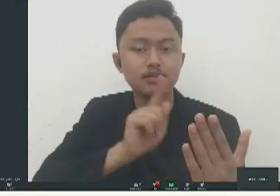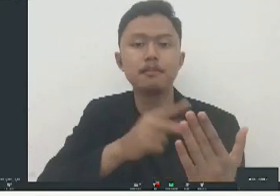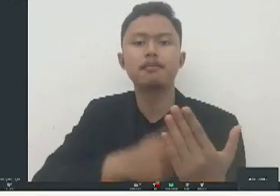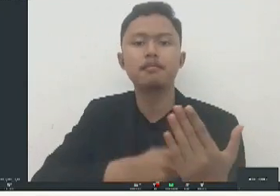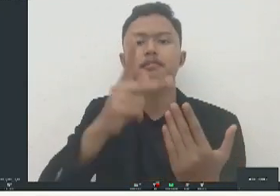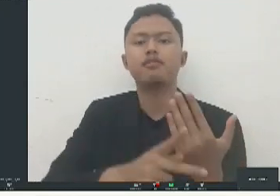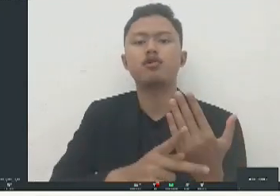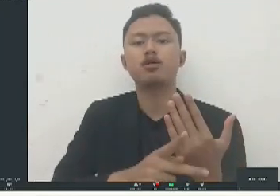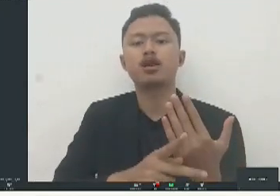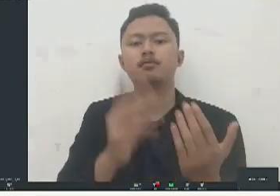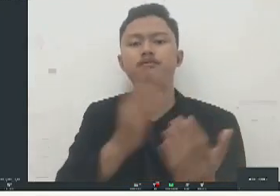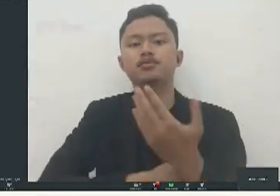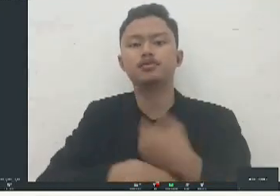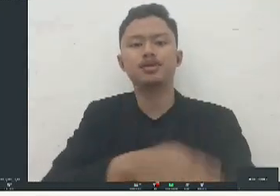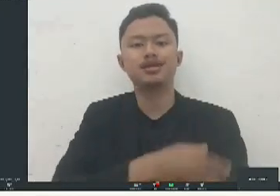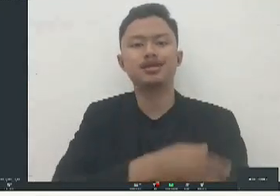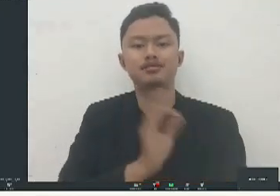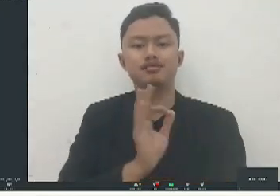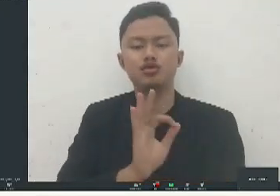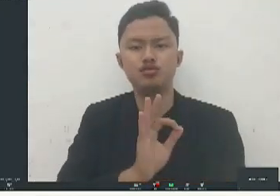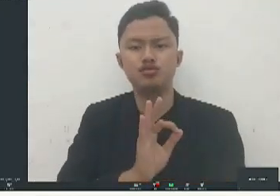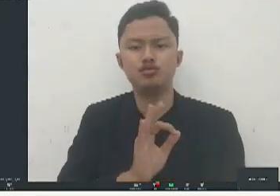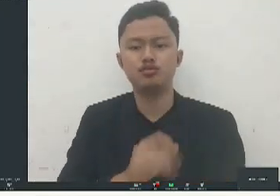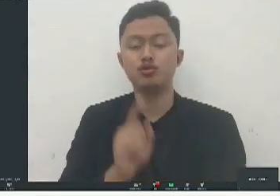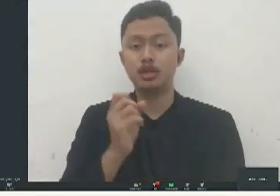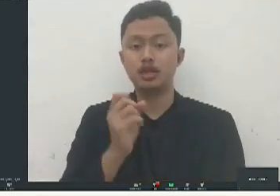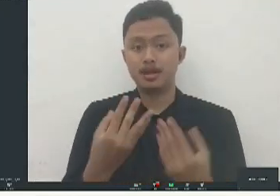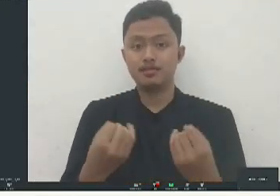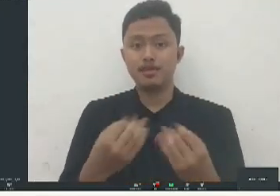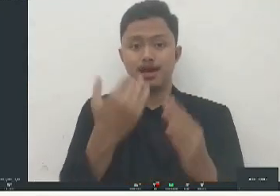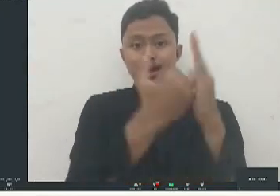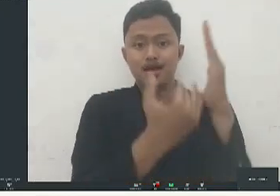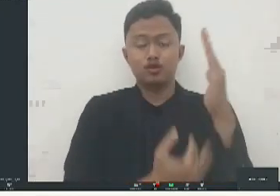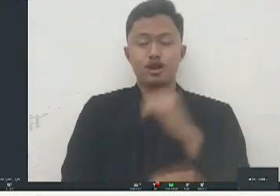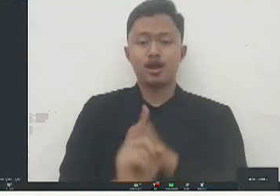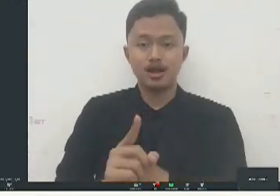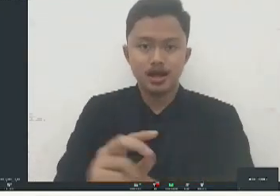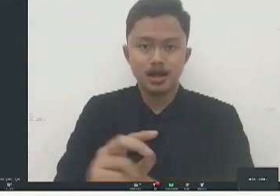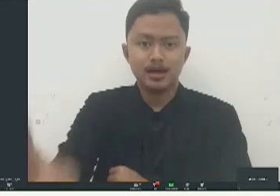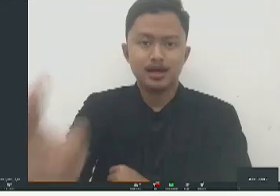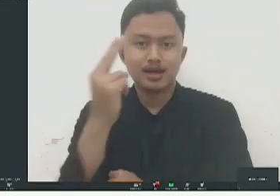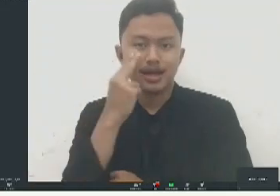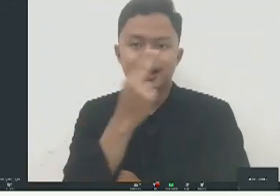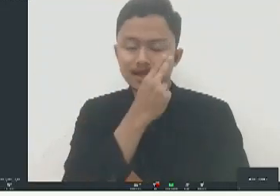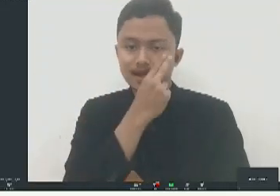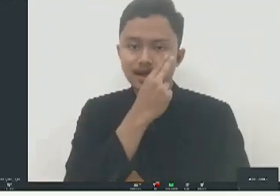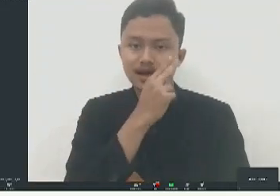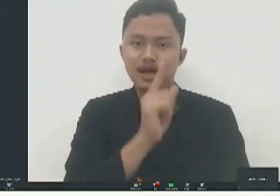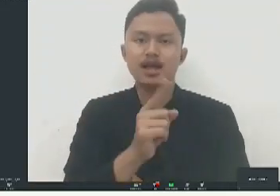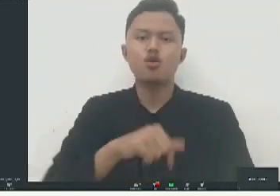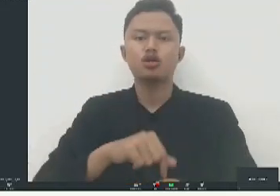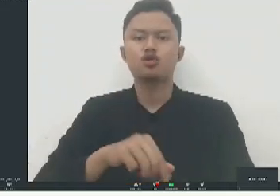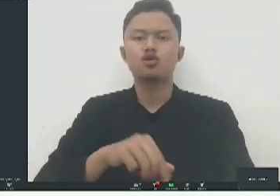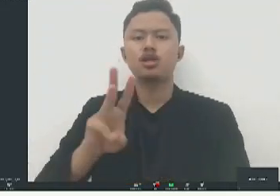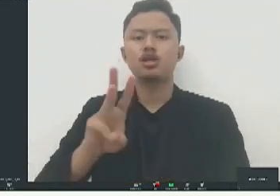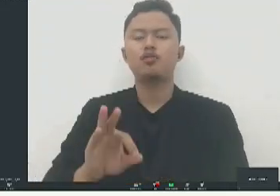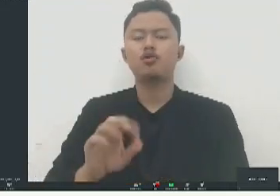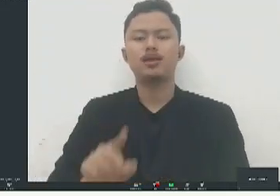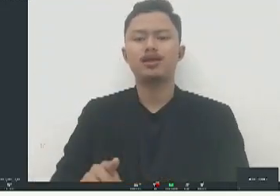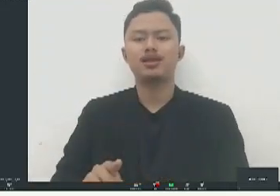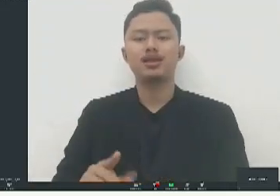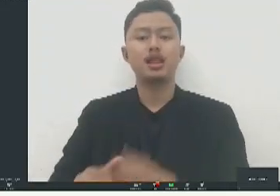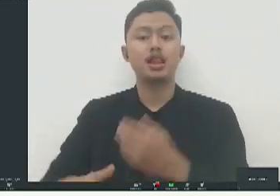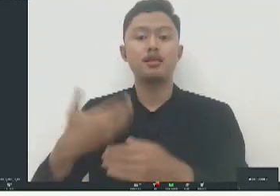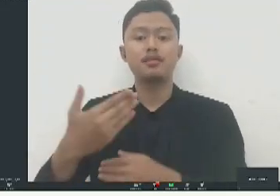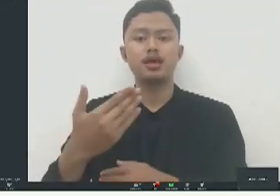scan leader lalu tahun berikutnya itu mulai ada aturan untuk yang peset tutunan netra diberikan extra time 30 menit waktu saya nggak ada extra time tapi